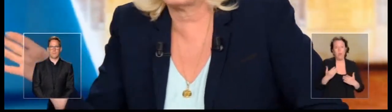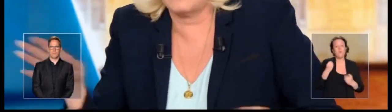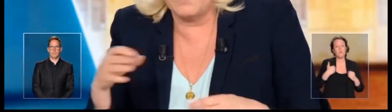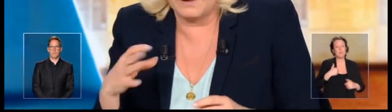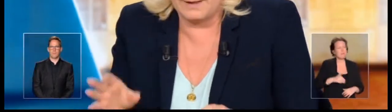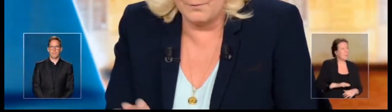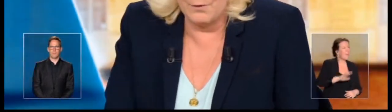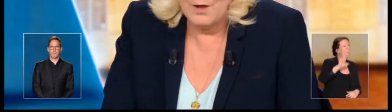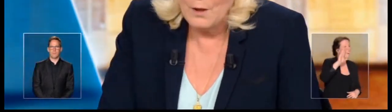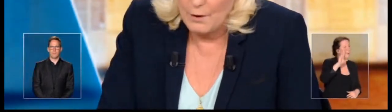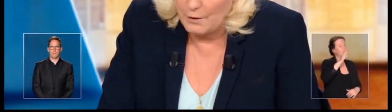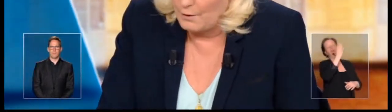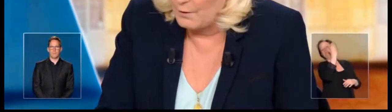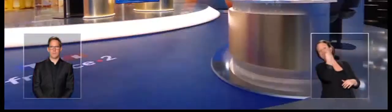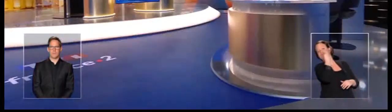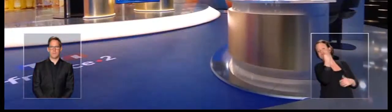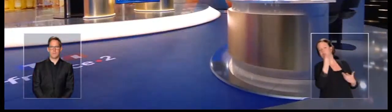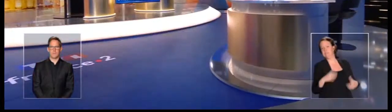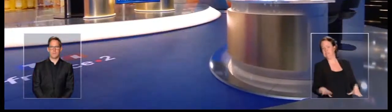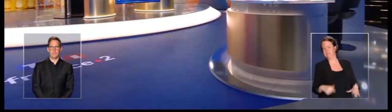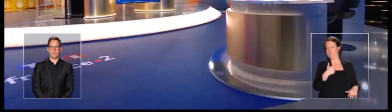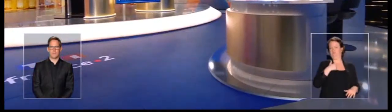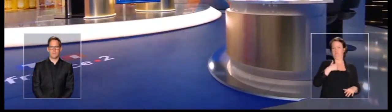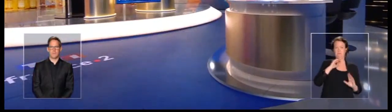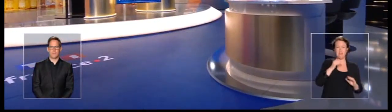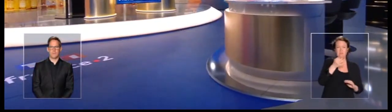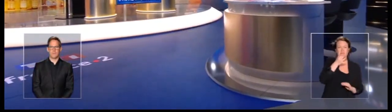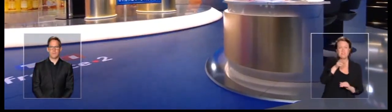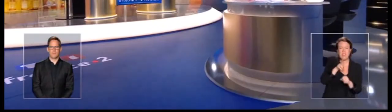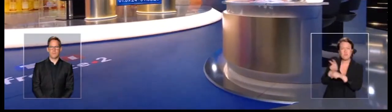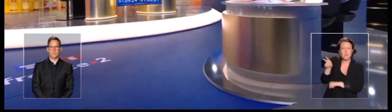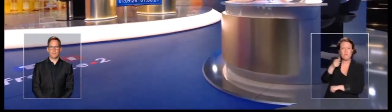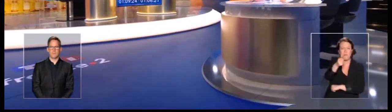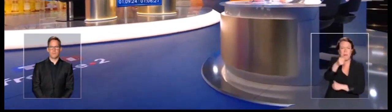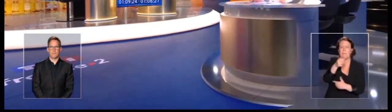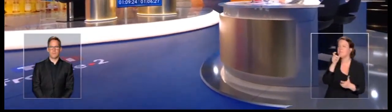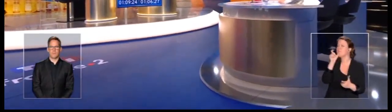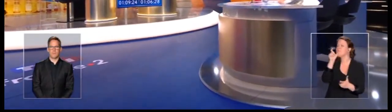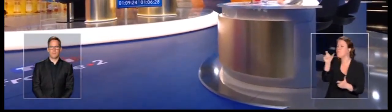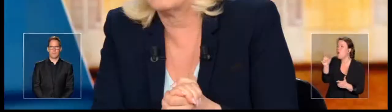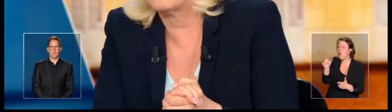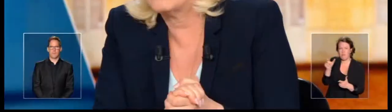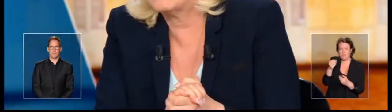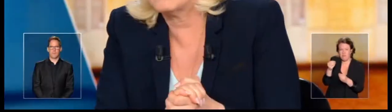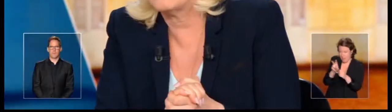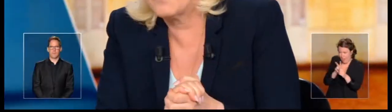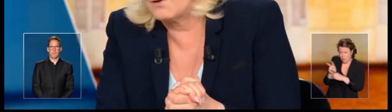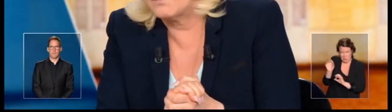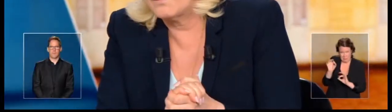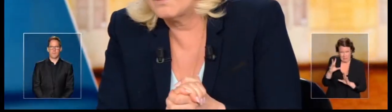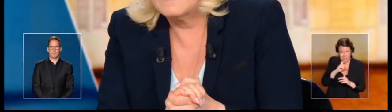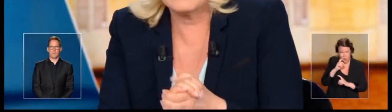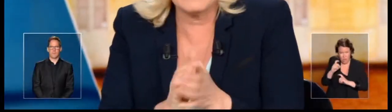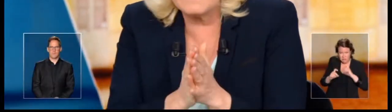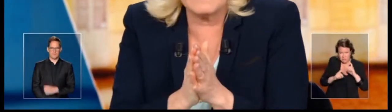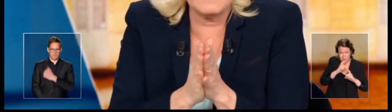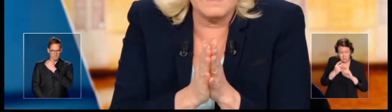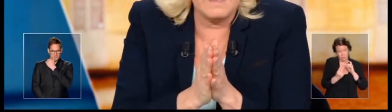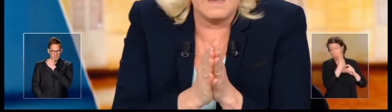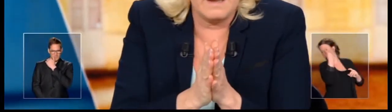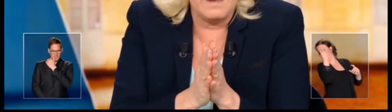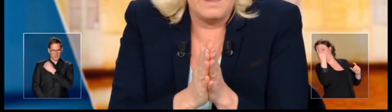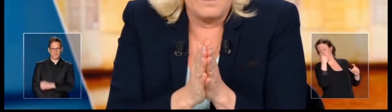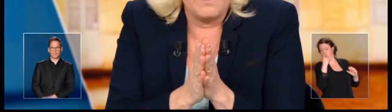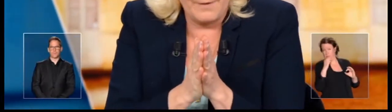maltraités avec des mots qui étaient violents à leur égard, il faut le dire, violents. Ça a